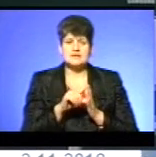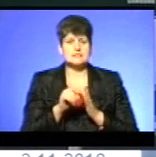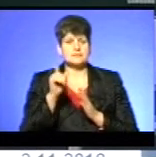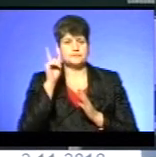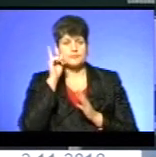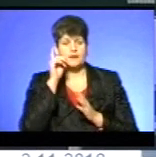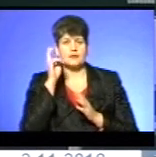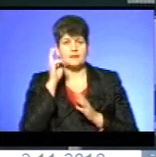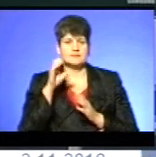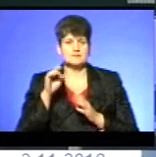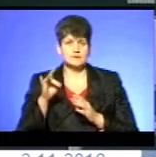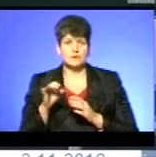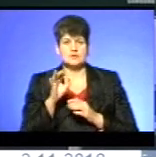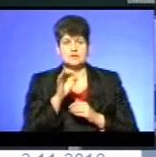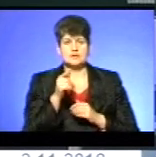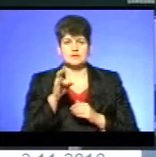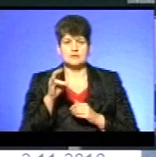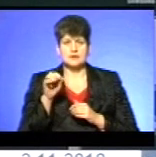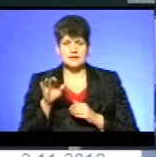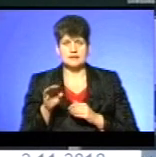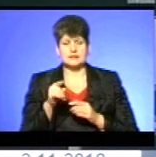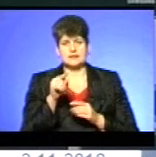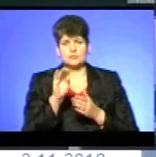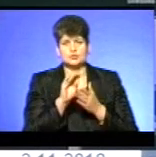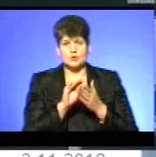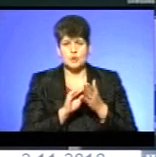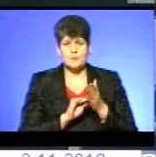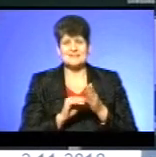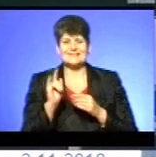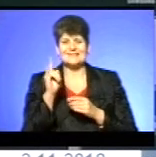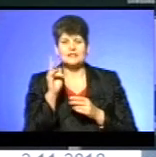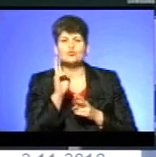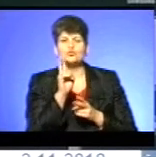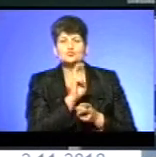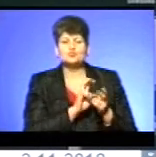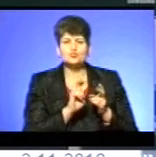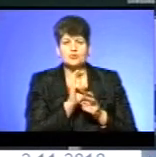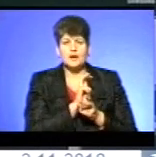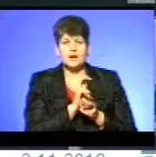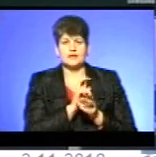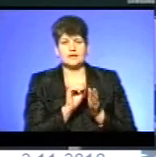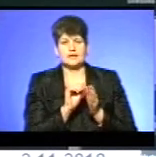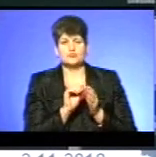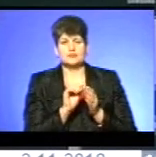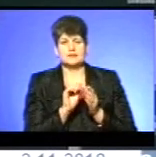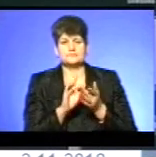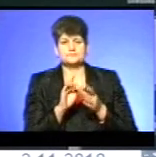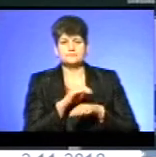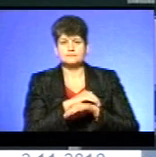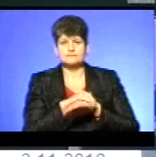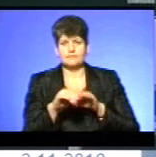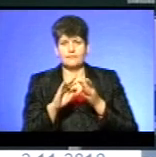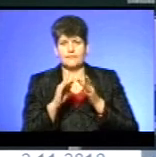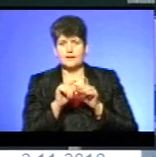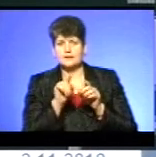оператора Олександра Гнатик, у тексті «Опис дитини, яку розшукують» та посилання на сторінку поліції у Фейсбуці з детальнішою